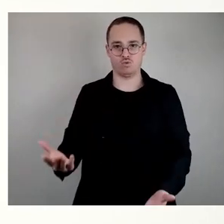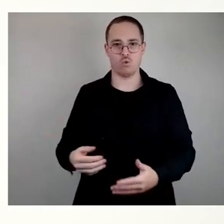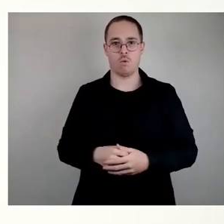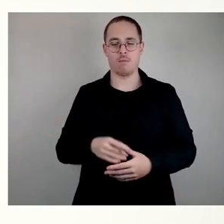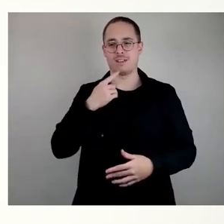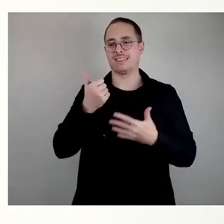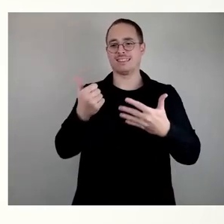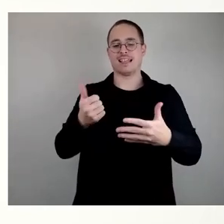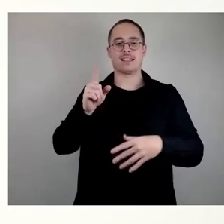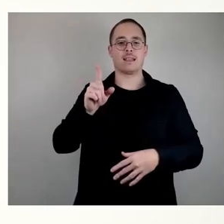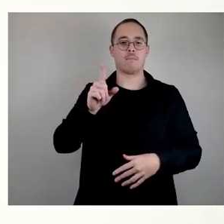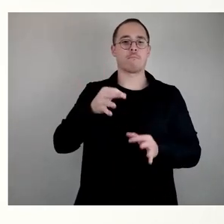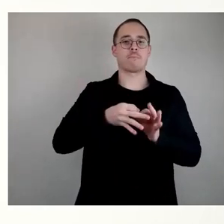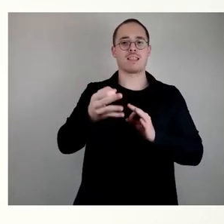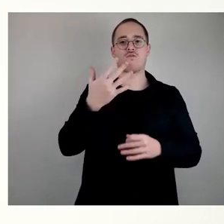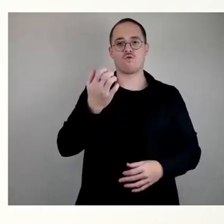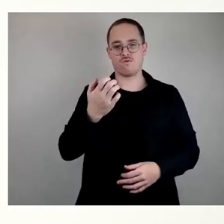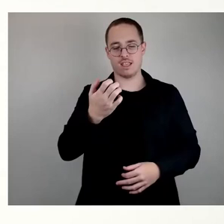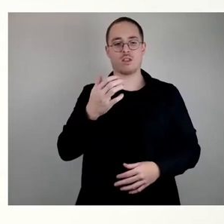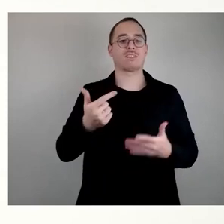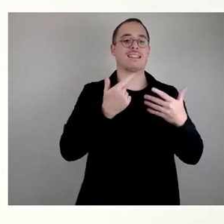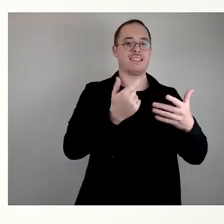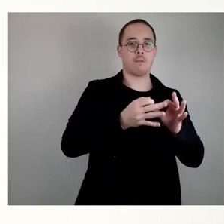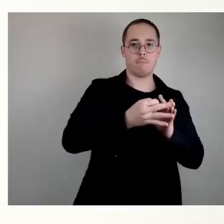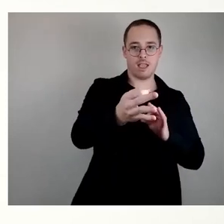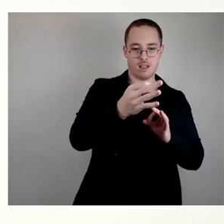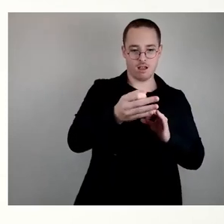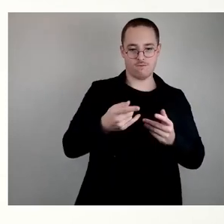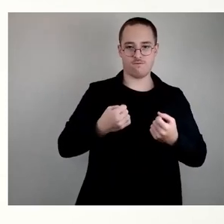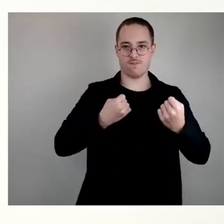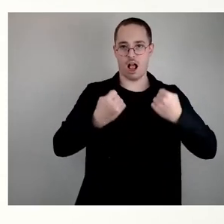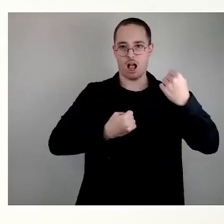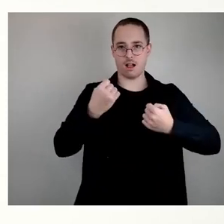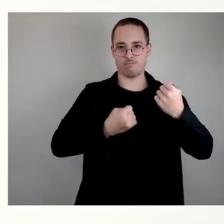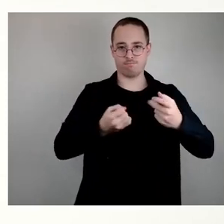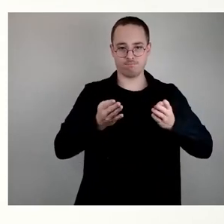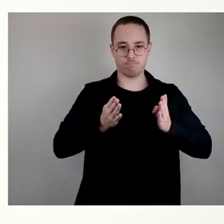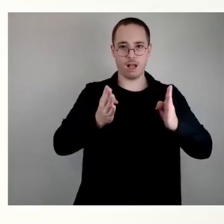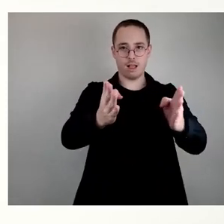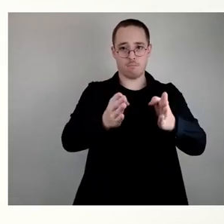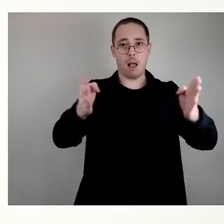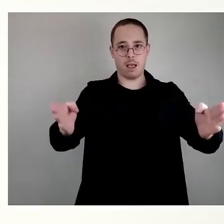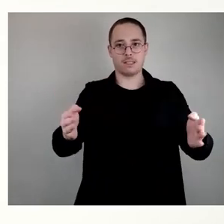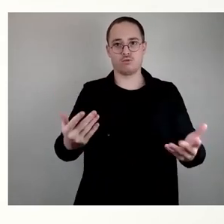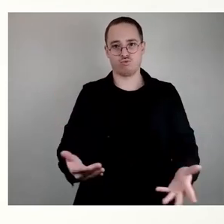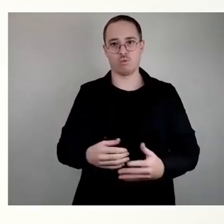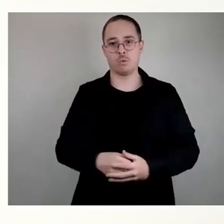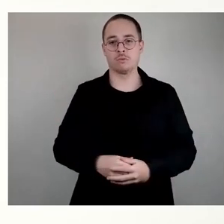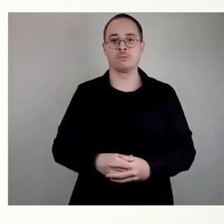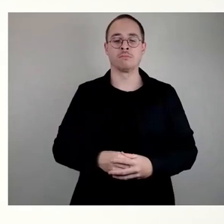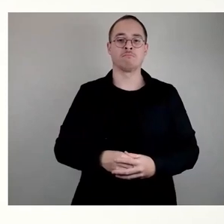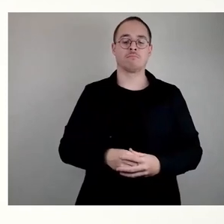7 Meter Fahrbahnbreite. Das heißt, in dem Abschnitt, den man jetzt saniert, würde sozusagen